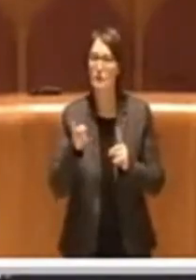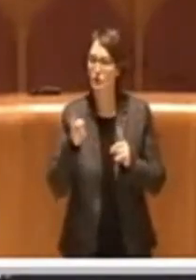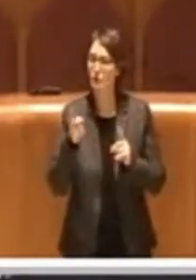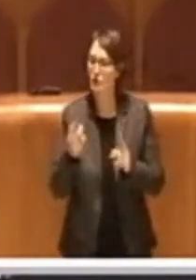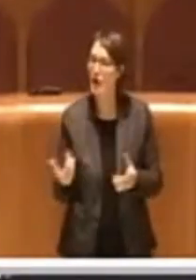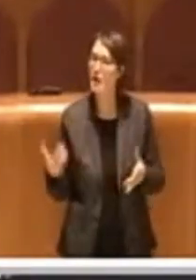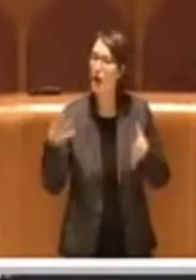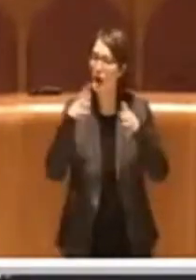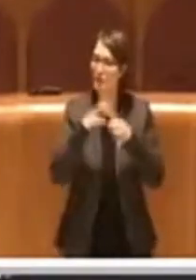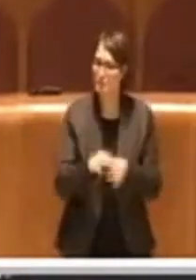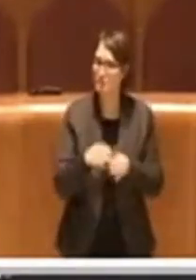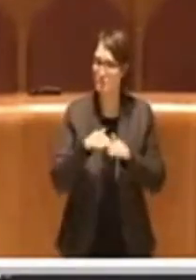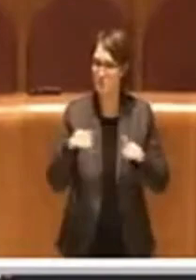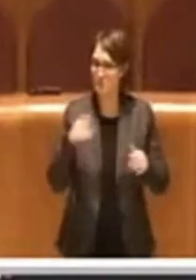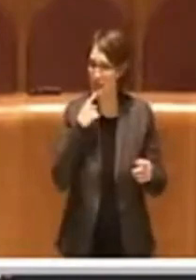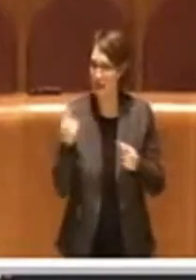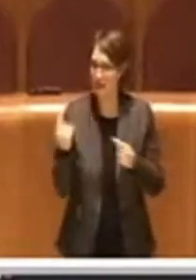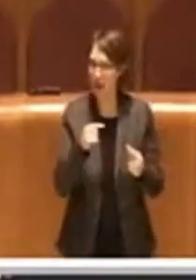mozione.